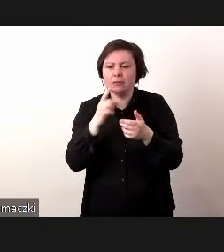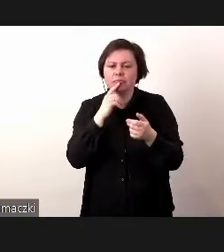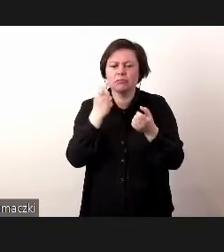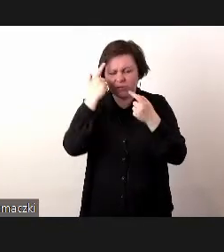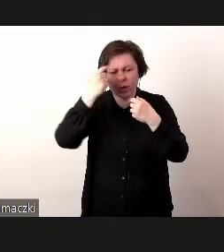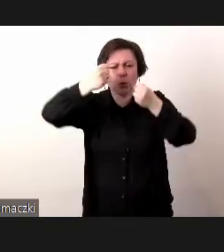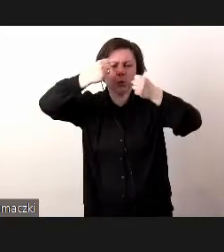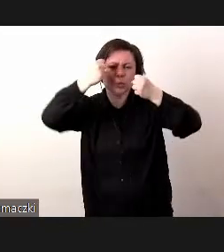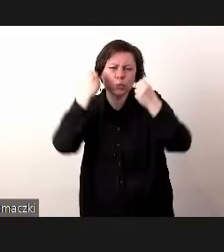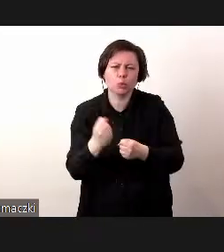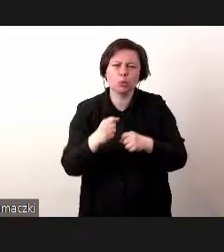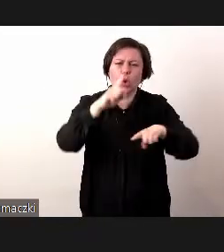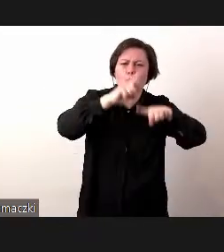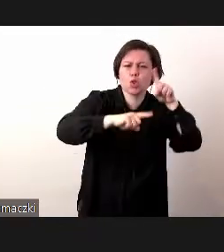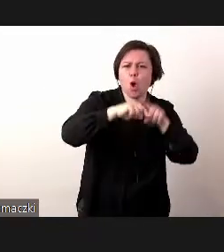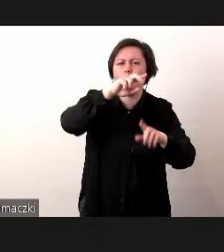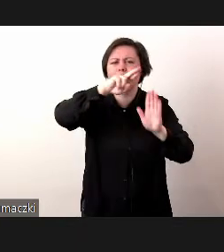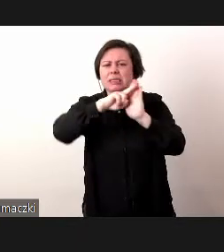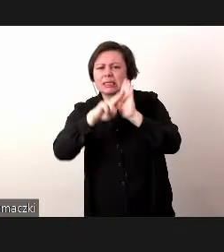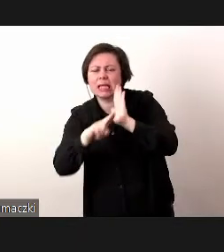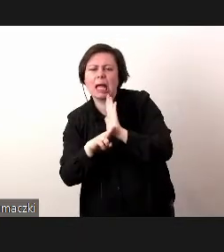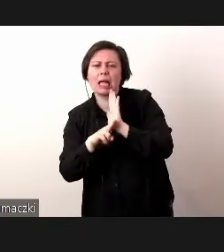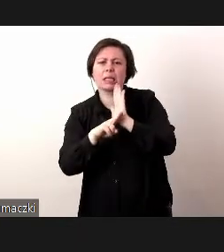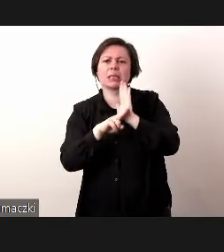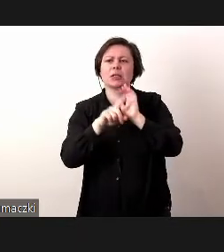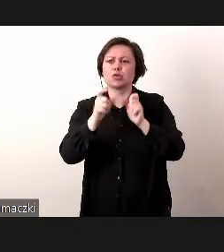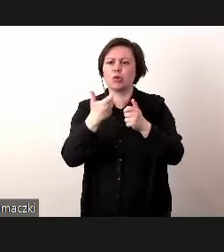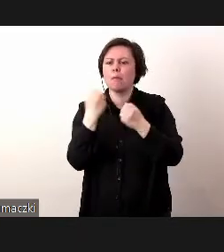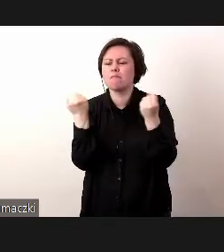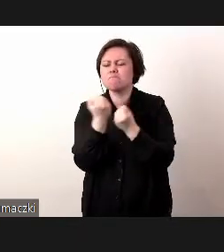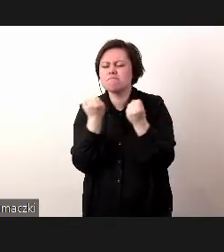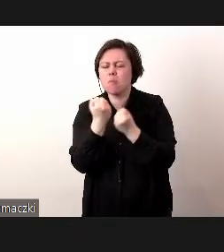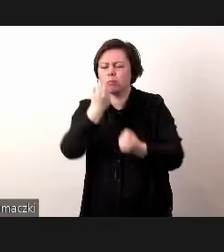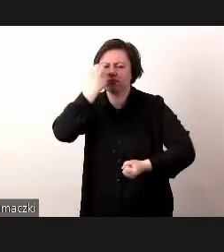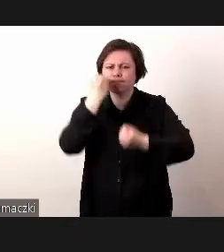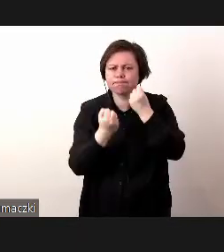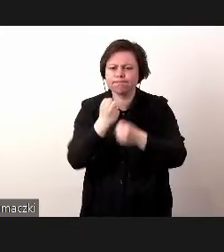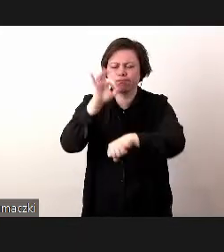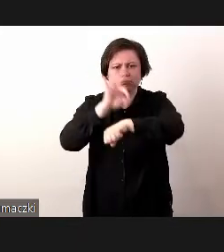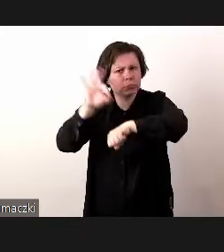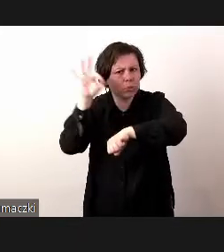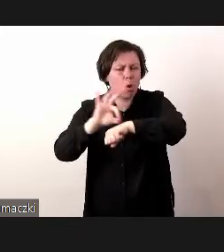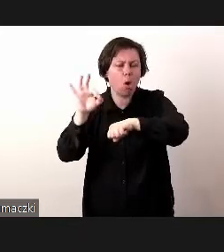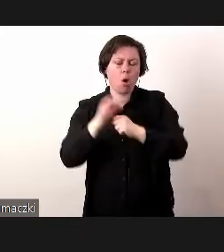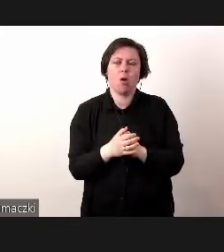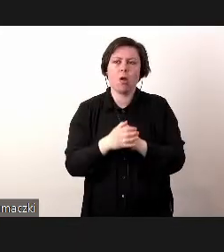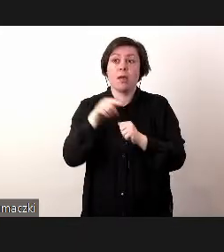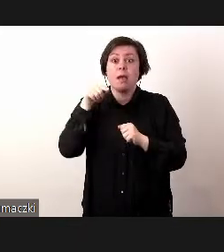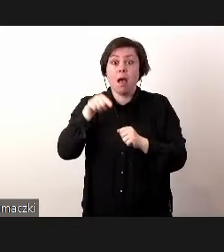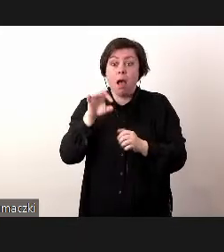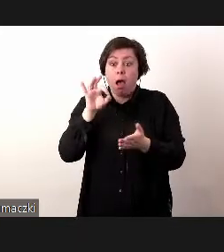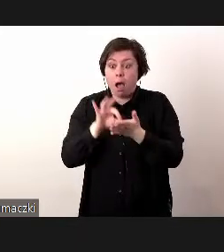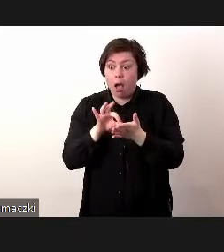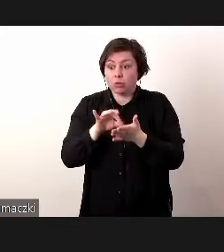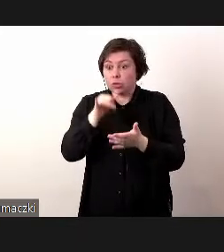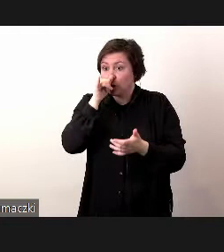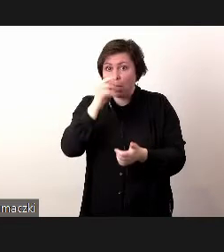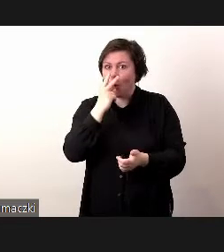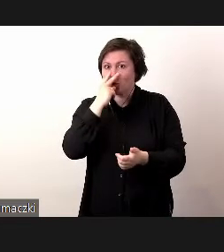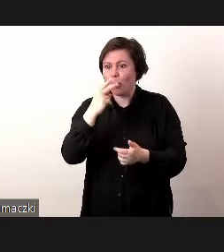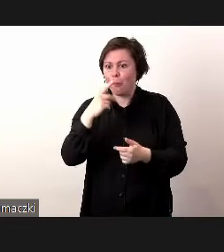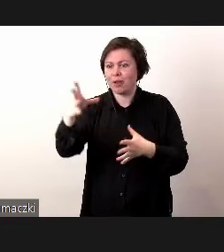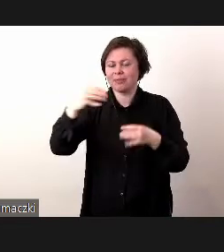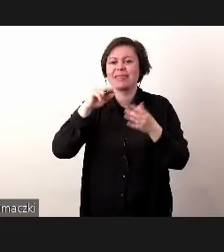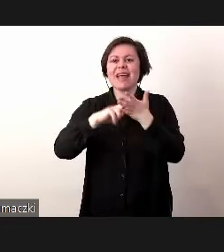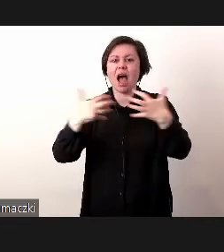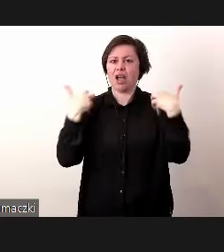skomplikowaniem, czyli normy, standardy, to, że nam rośnie skomplikowanie projektów, to, że w tym momencie nie możemy zobaczyć się